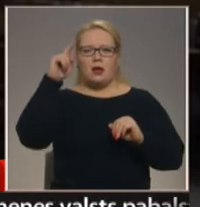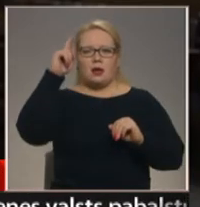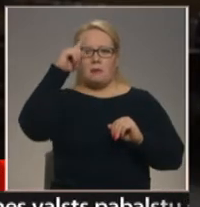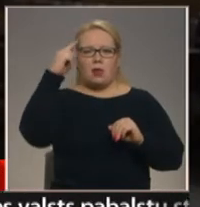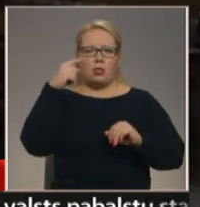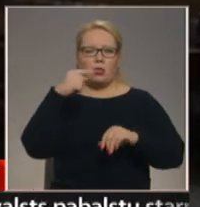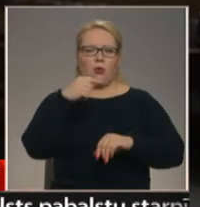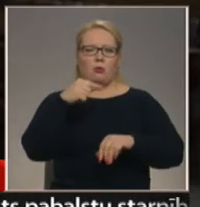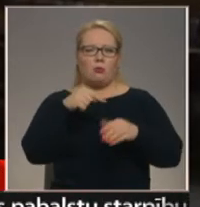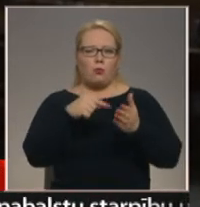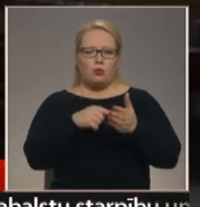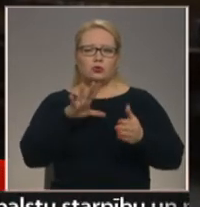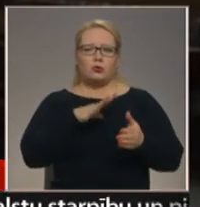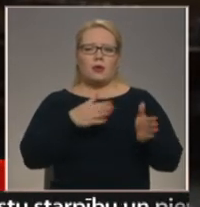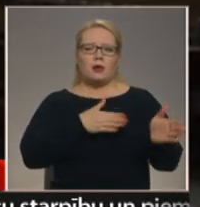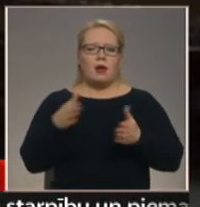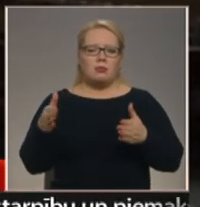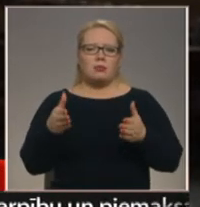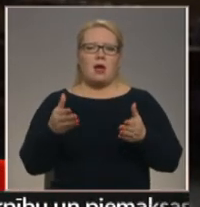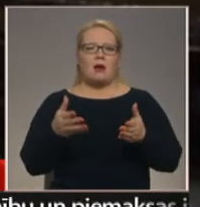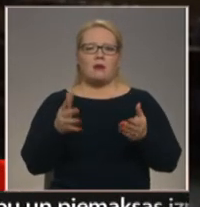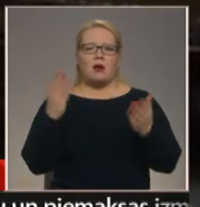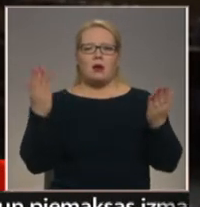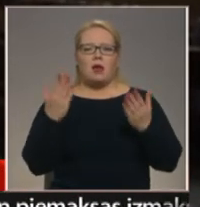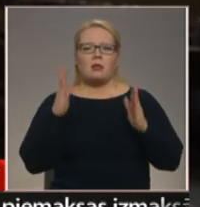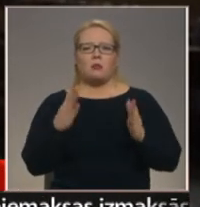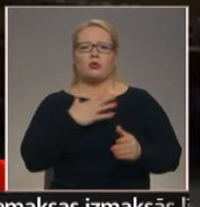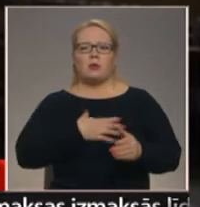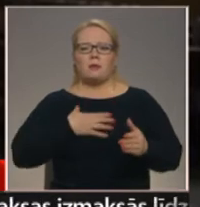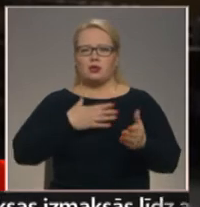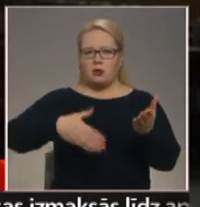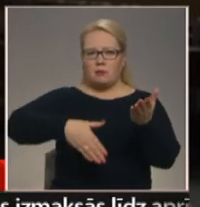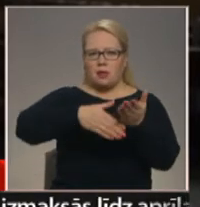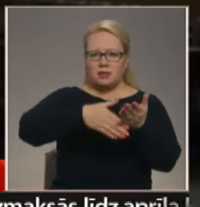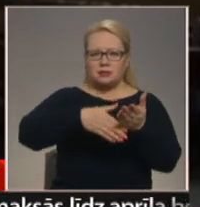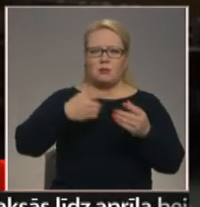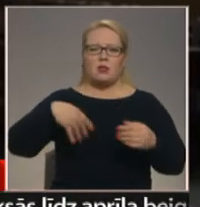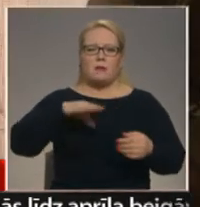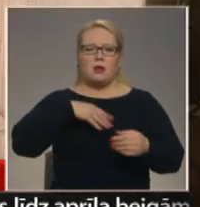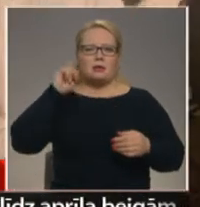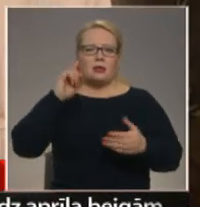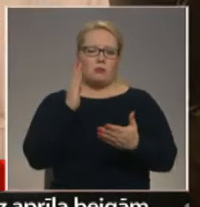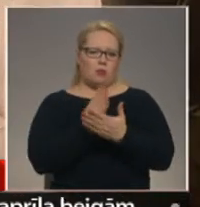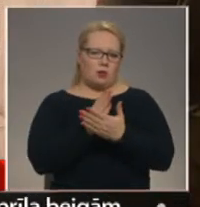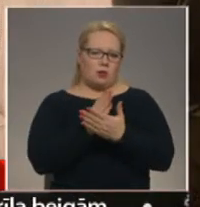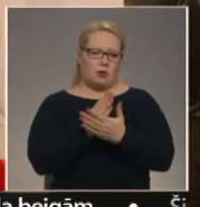uzņemt nepieciešamības gadījumā, ja kādam būtu nepieciešama palīdzība. kasari kamizina mūtika.